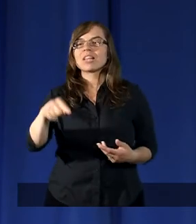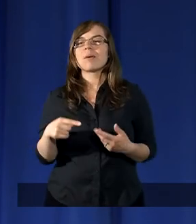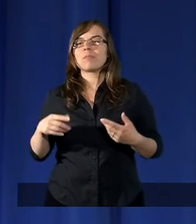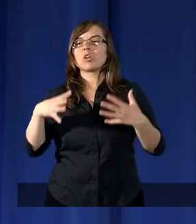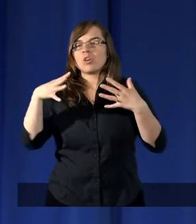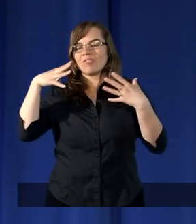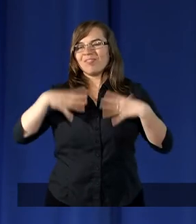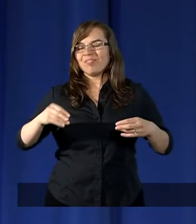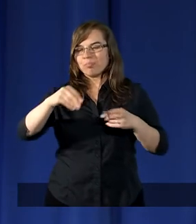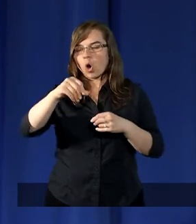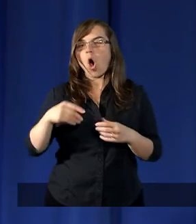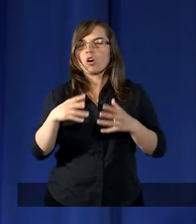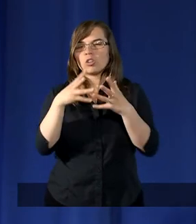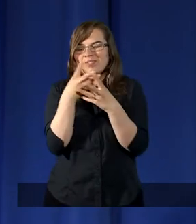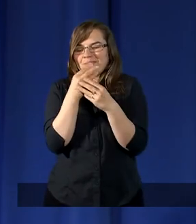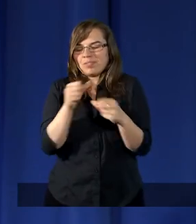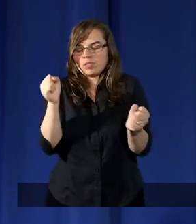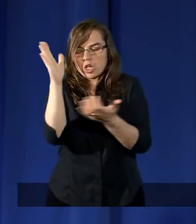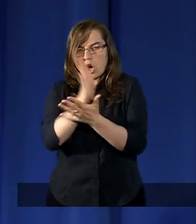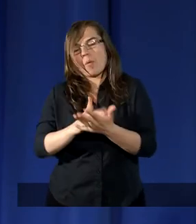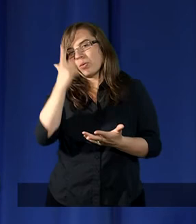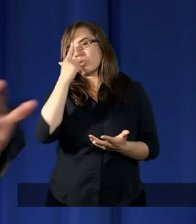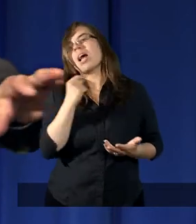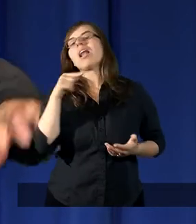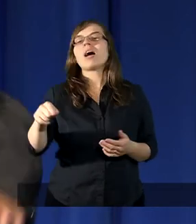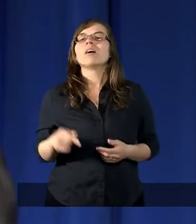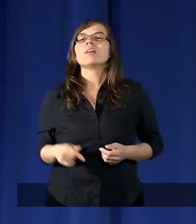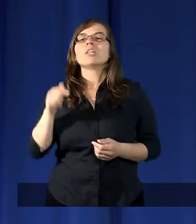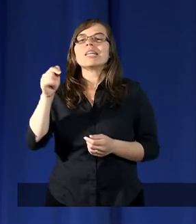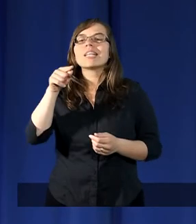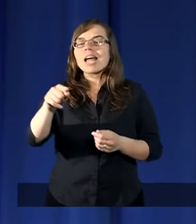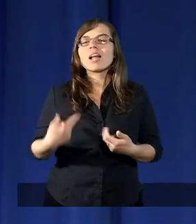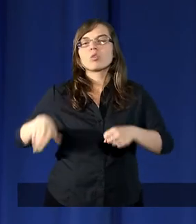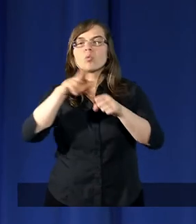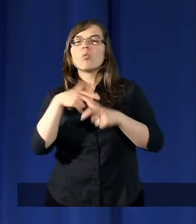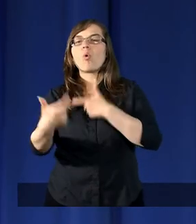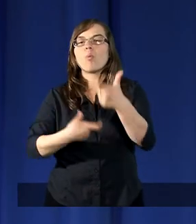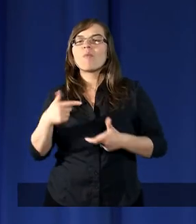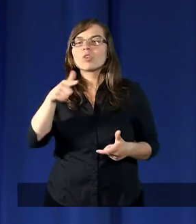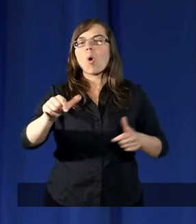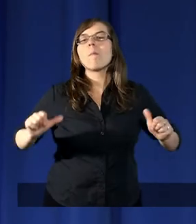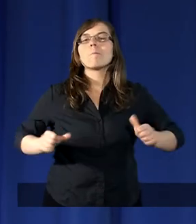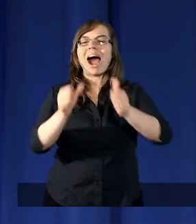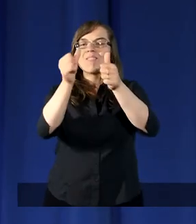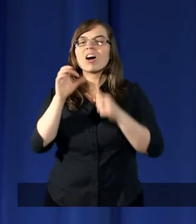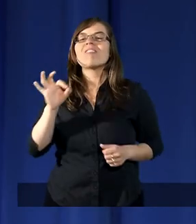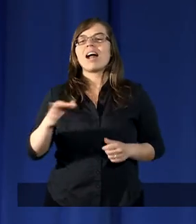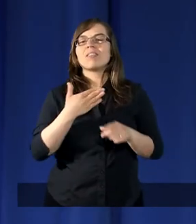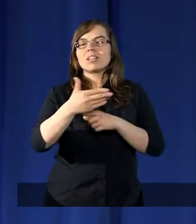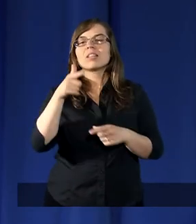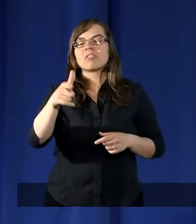cielec w proch go rozbił i następnie tym, którzy uprawiali to bałwochwalstwo